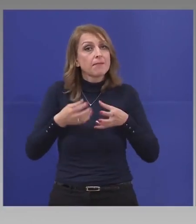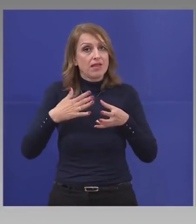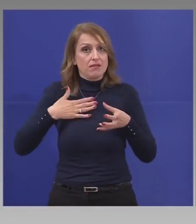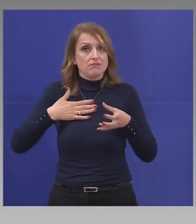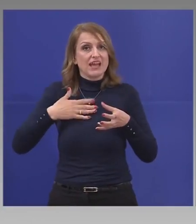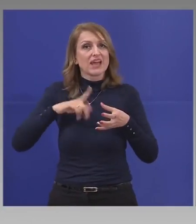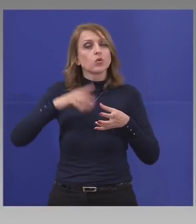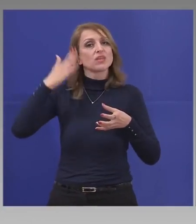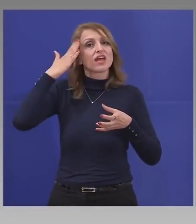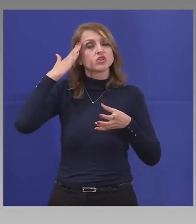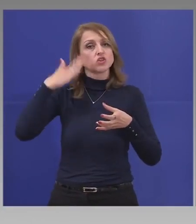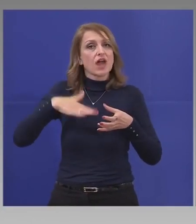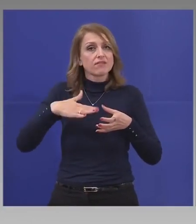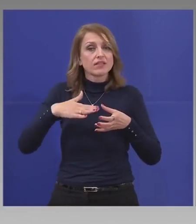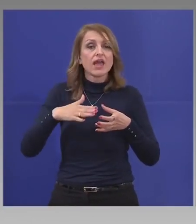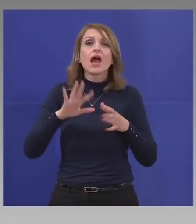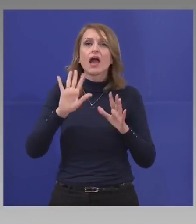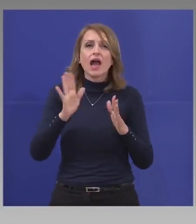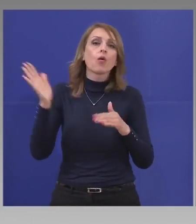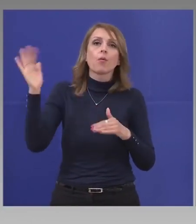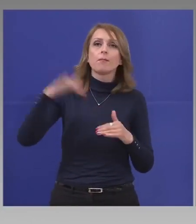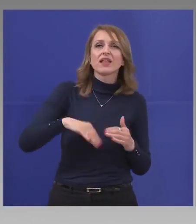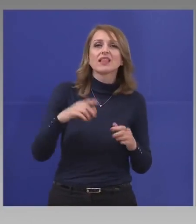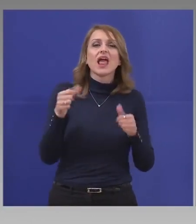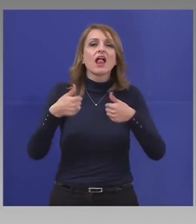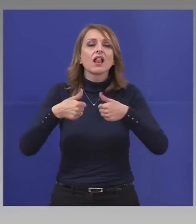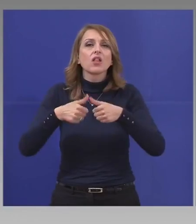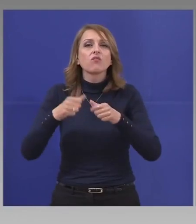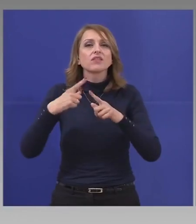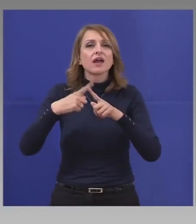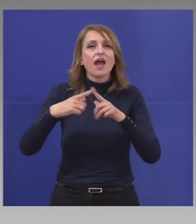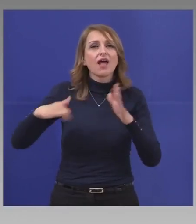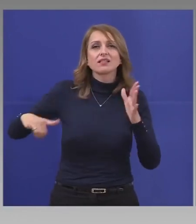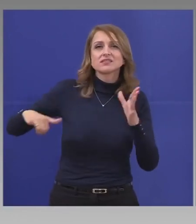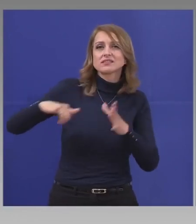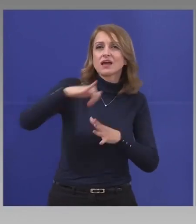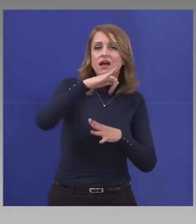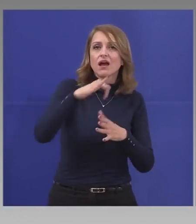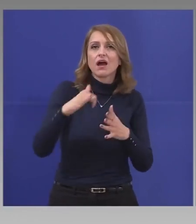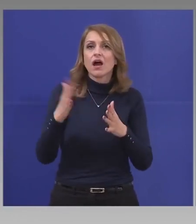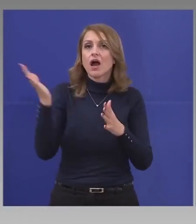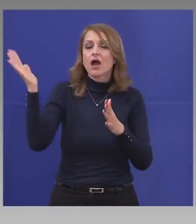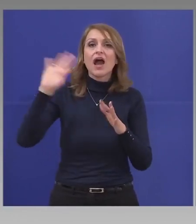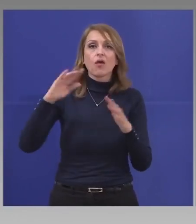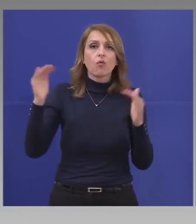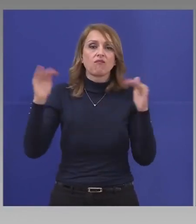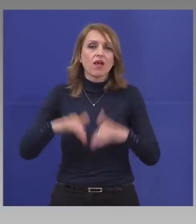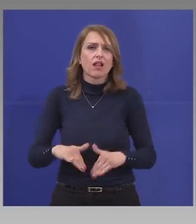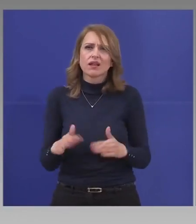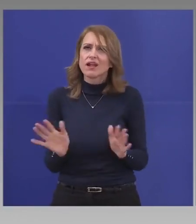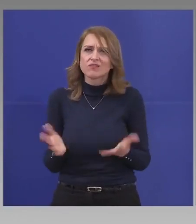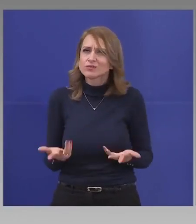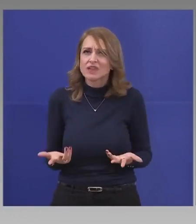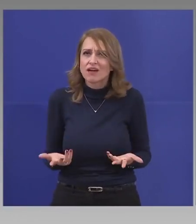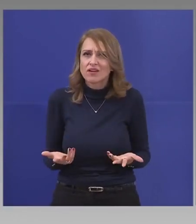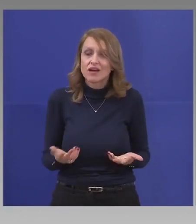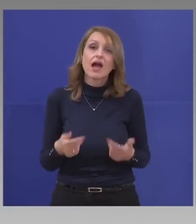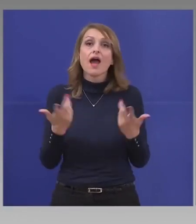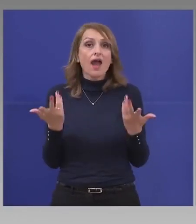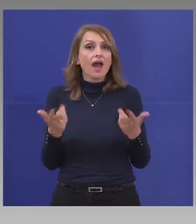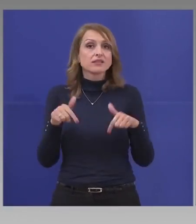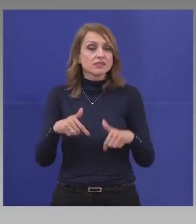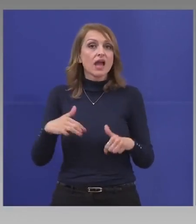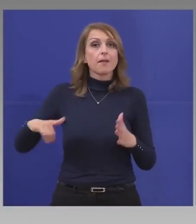защото, ако падне Луфханза, нали е, сами разбират. А полетите спряха.